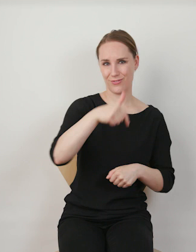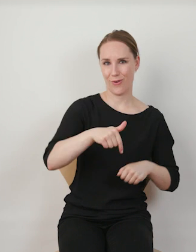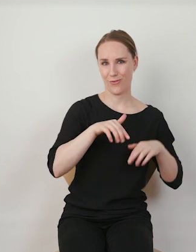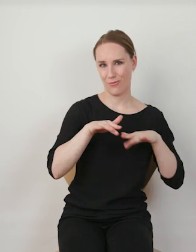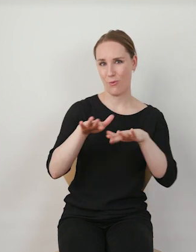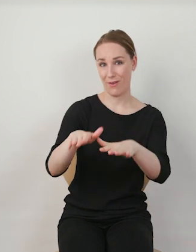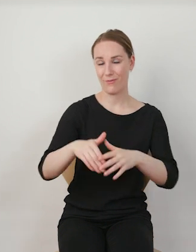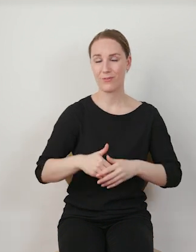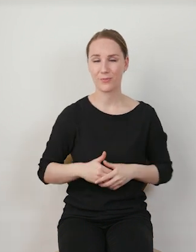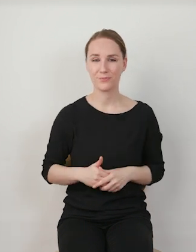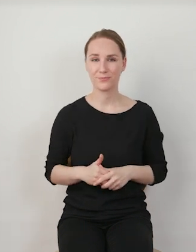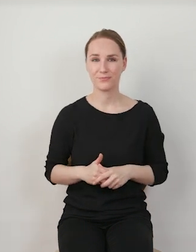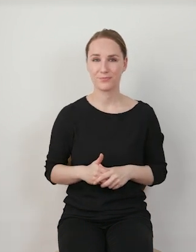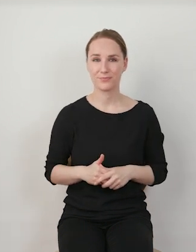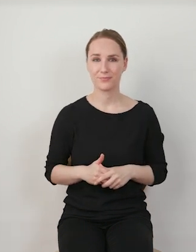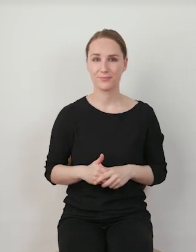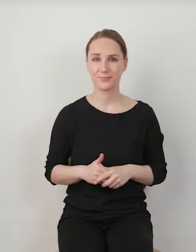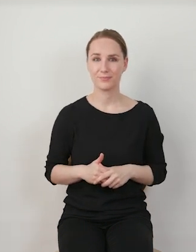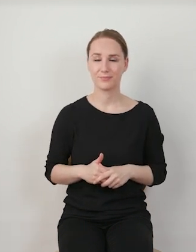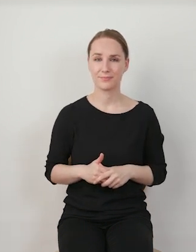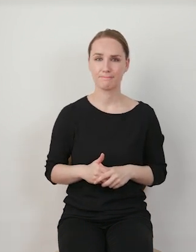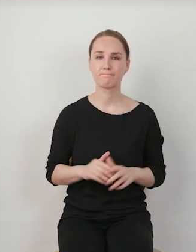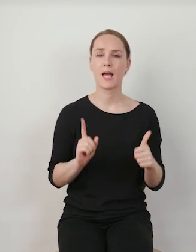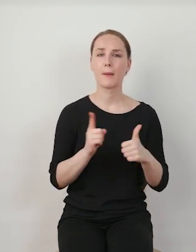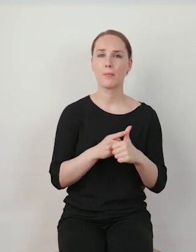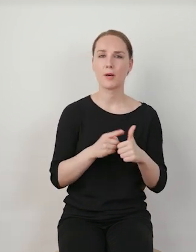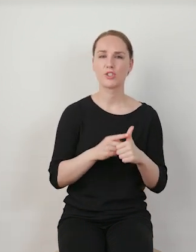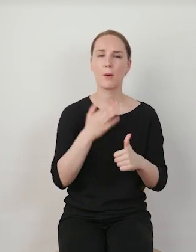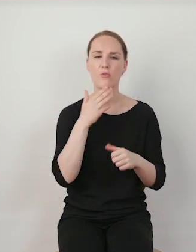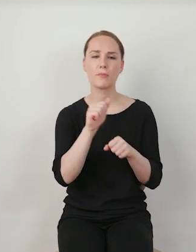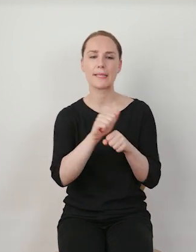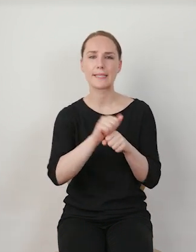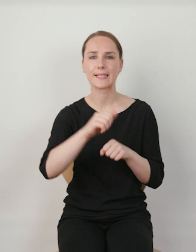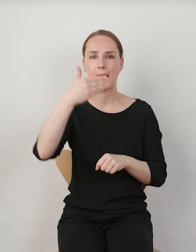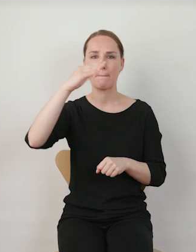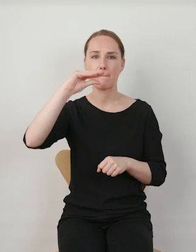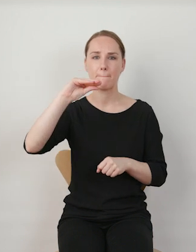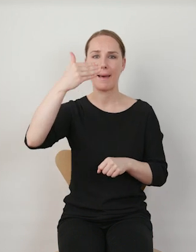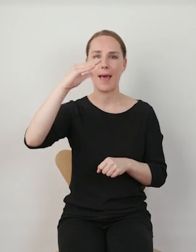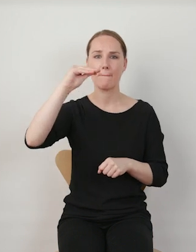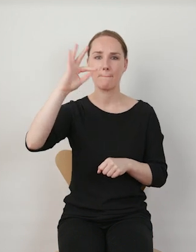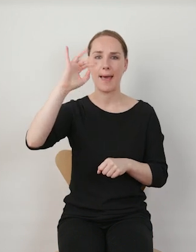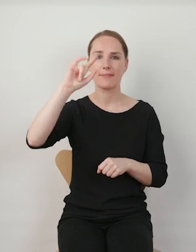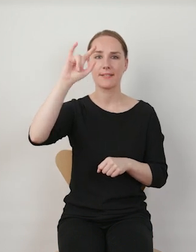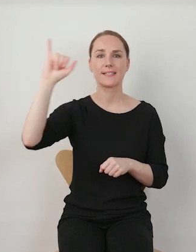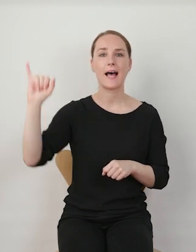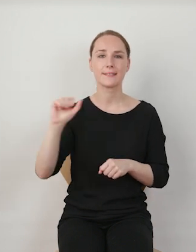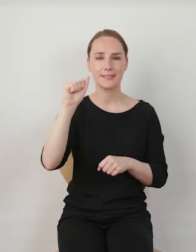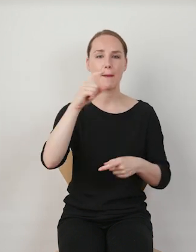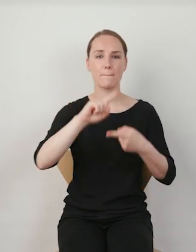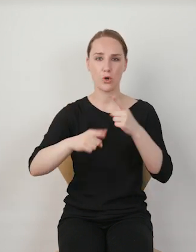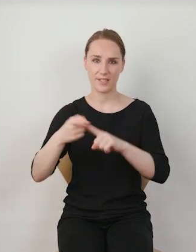czyli pewnej inspiracji TikTokiem. Po pierwsze mówi się o memetyzacji polityki. Memetyzacja, czyli